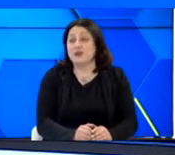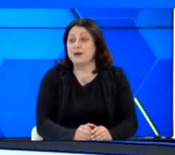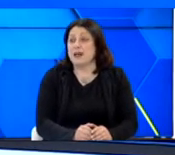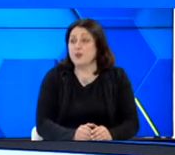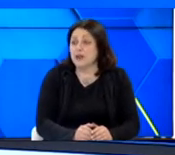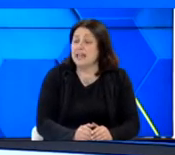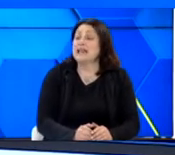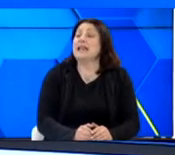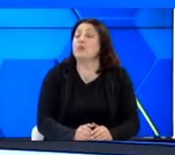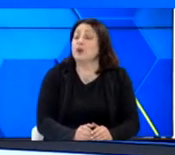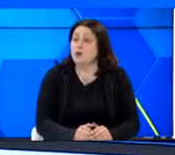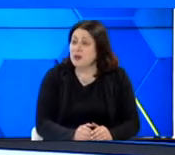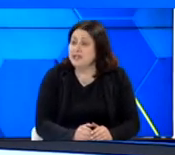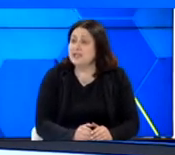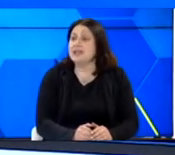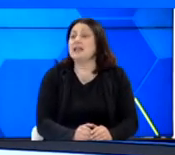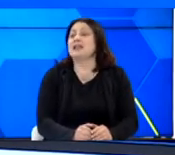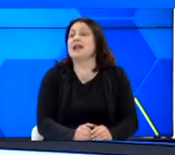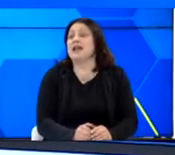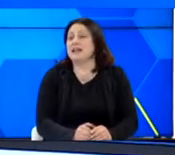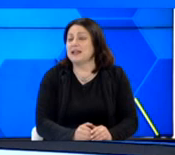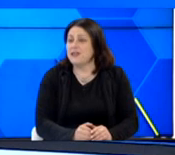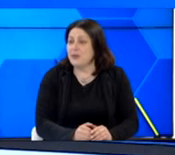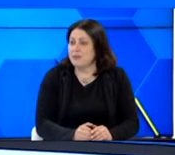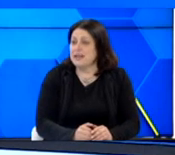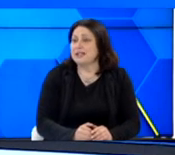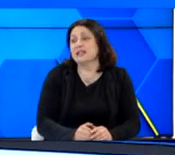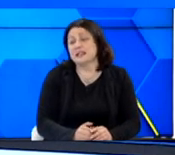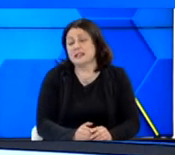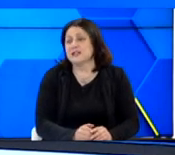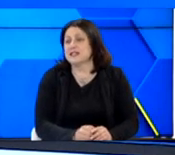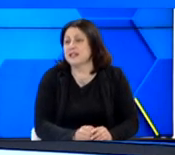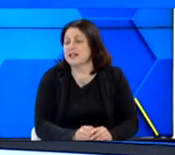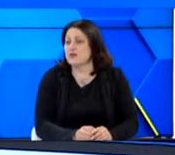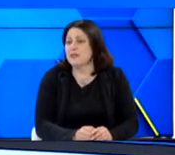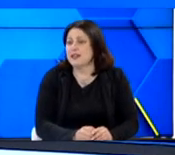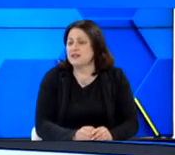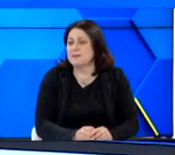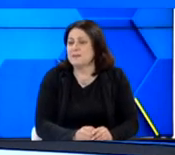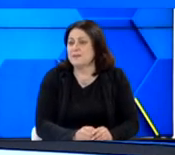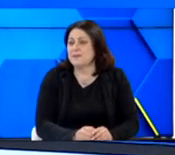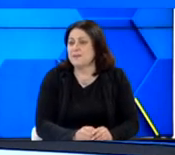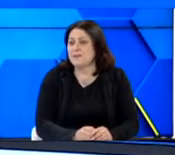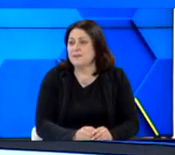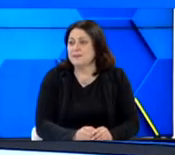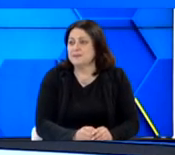φυσικά βοήθαει πάρα πολύ η προπόνηση και είναι και θέμα εμπειρίας και τακτικής φυσικά για τις ομάδες.